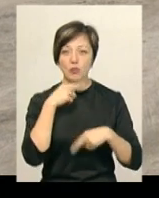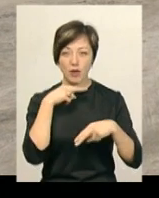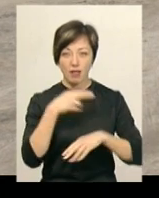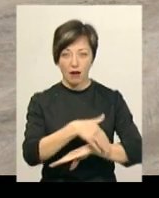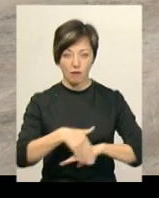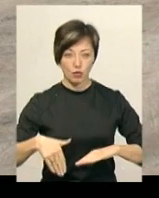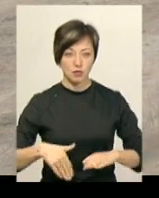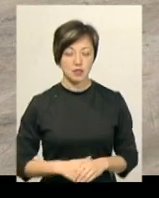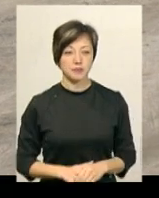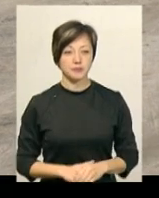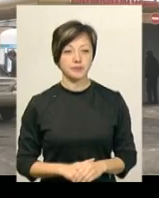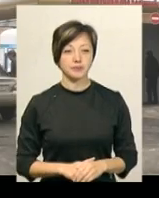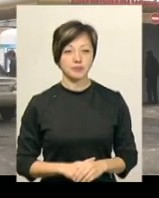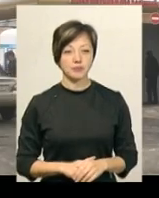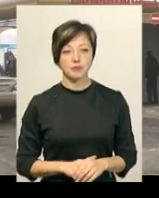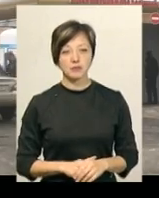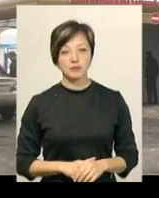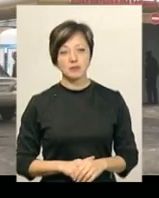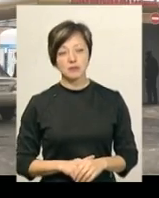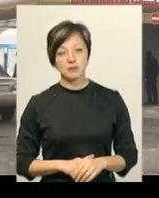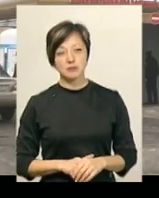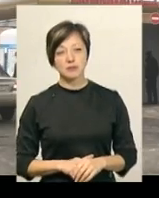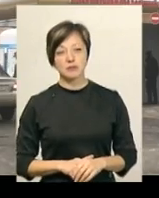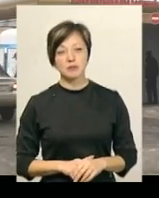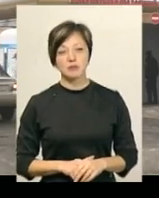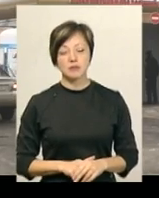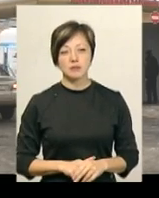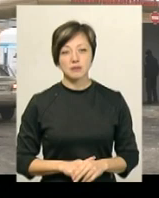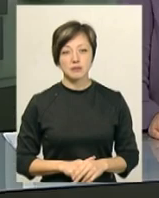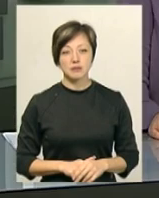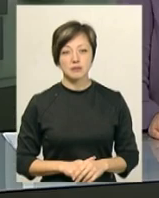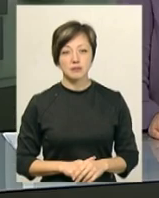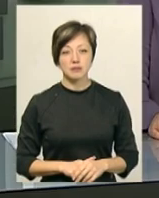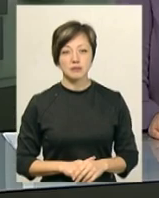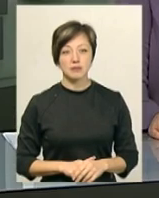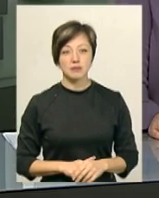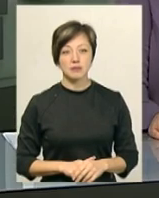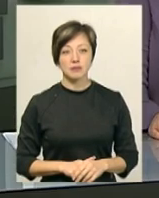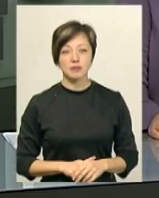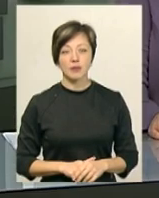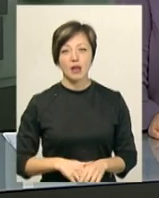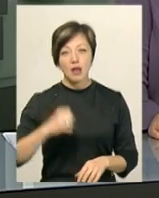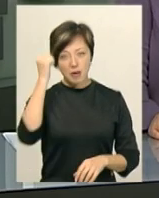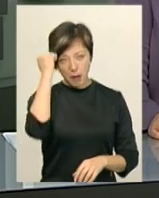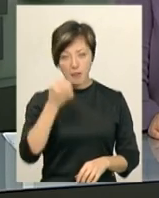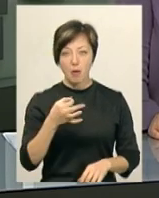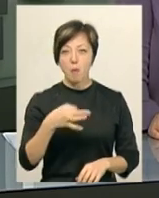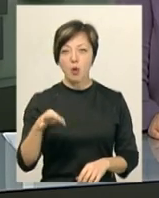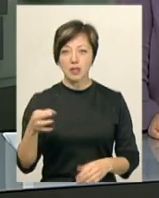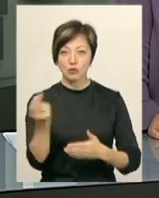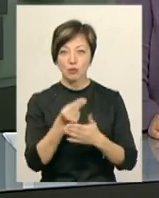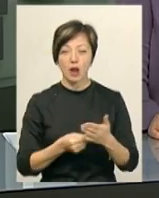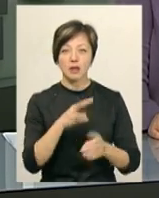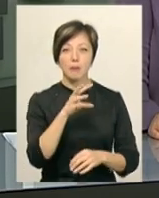вулиці. Вікторія Зелінська, Віктор Кривий, новини Поділяцентр. Пам'ятну монету із зображенням